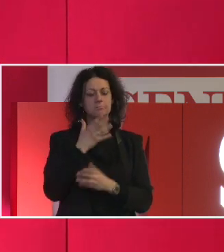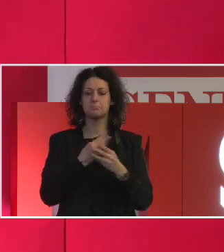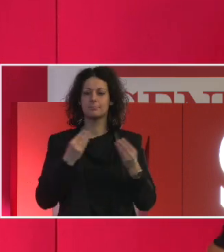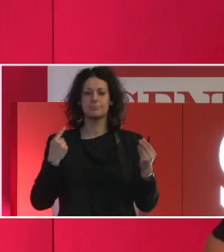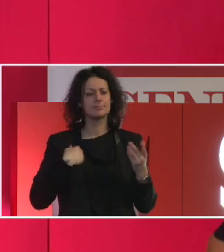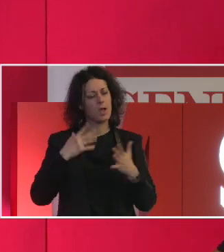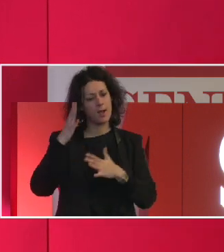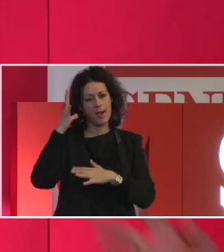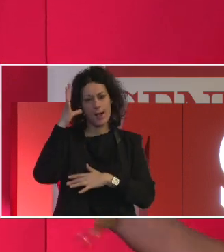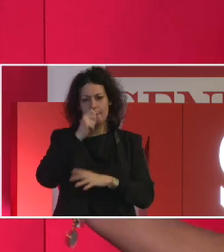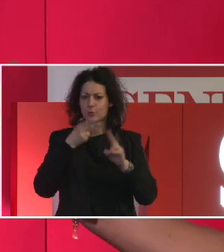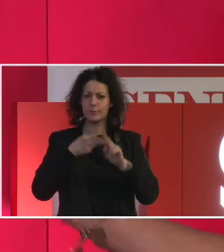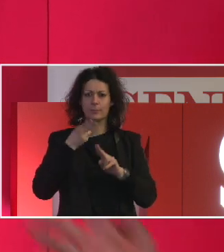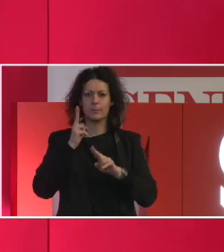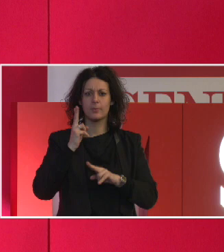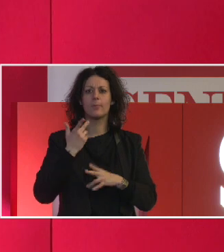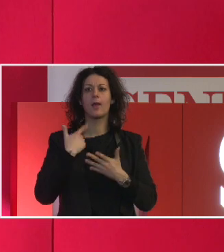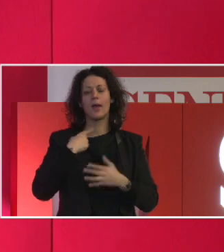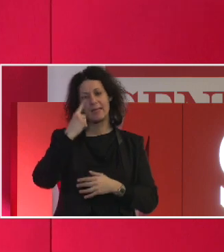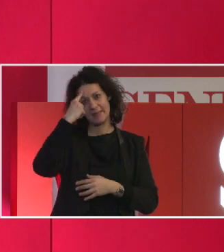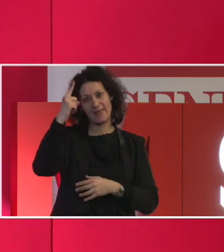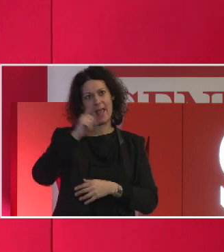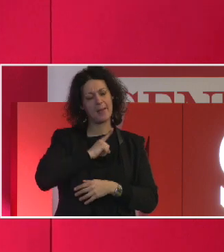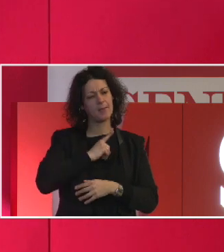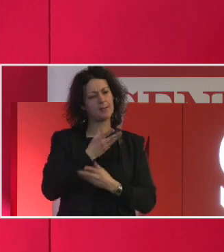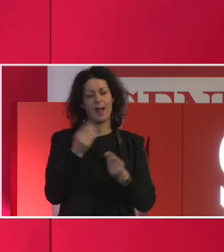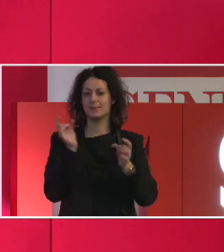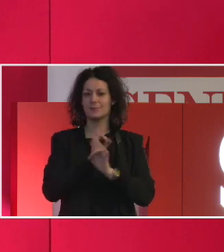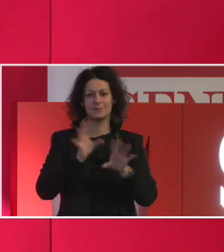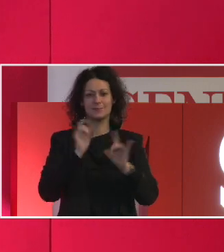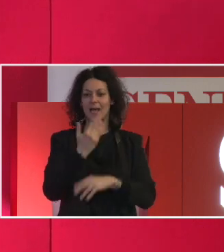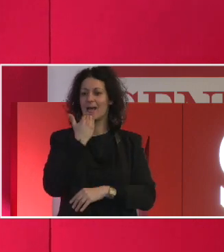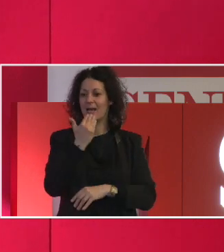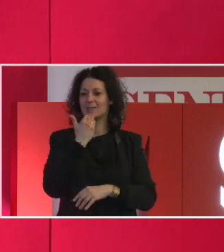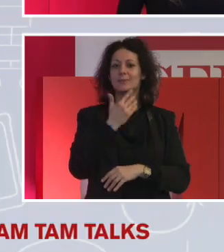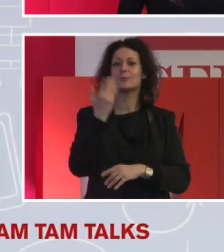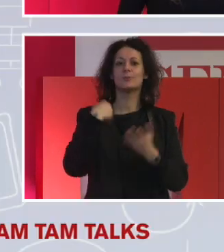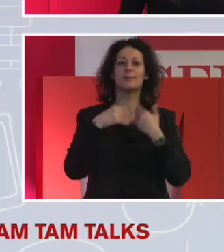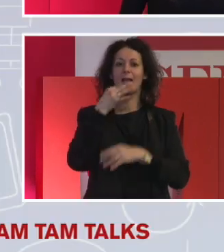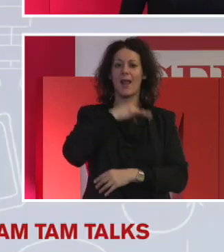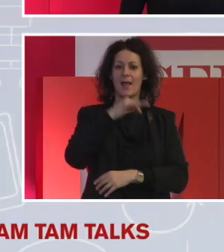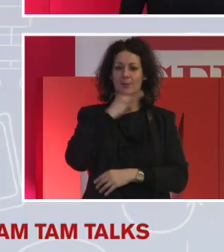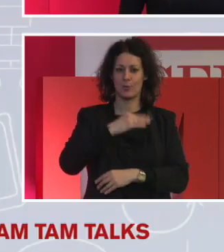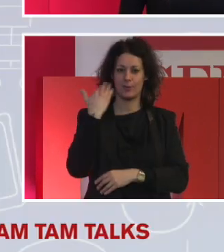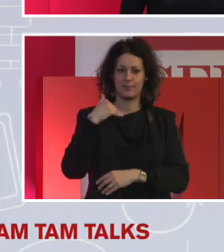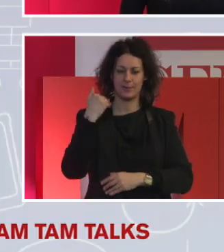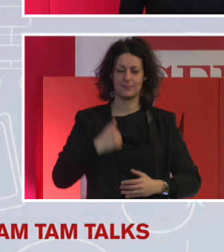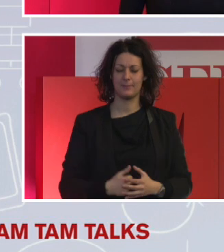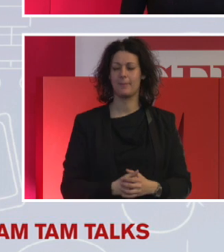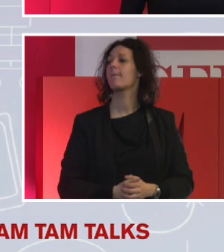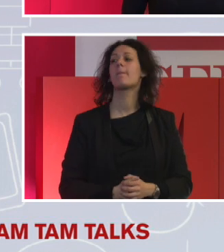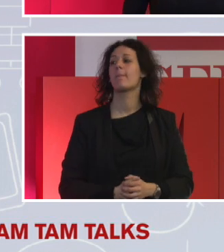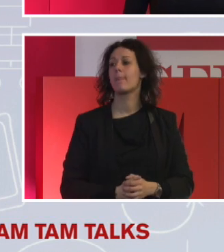e tante idee si sono liberate. Grazie a tutti i presentatori di prima. Come vi ha accennato, chi mi ha